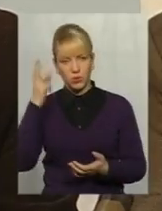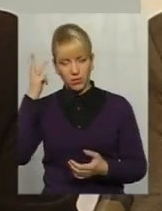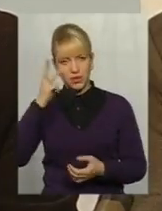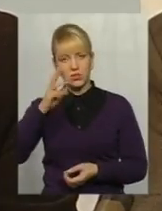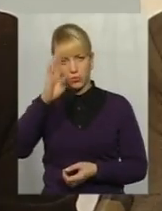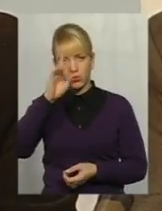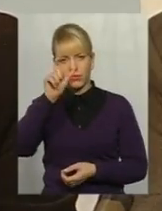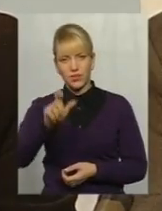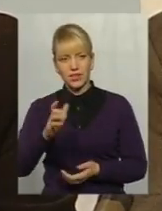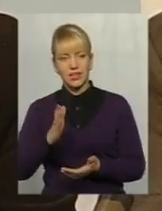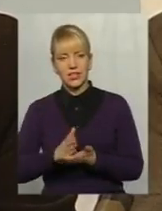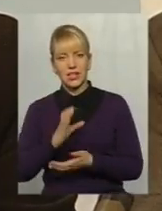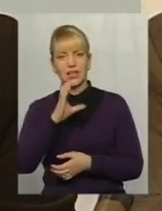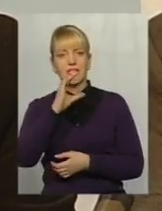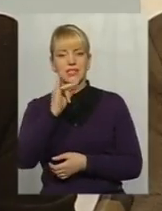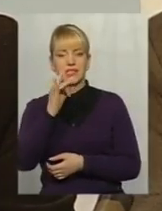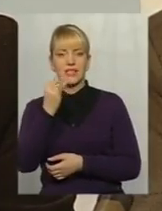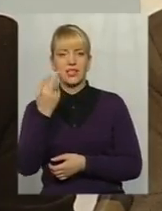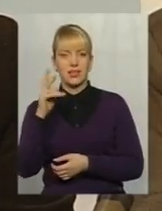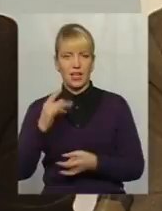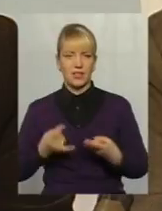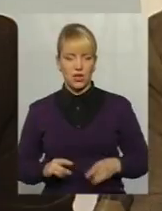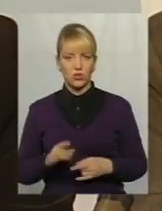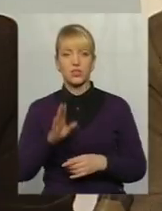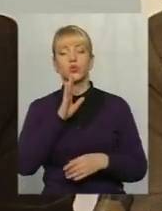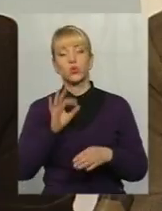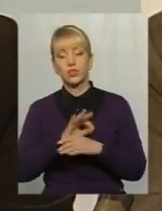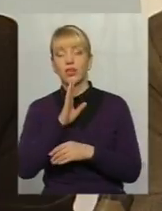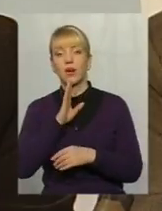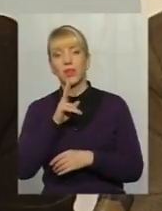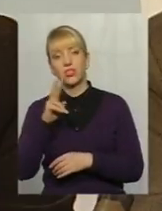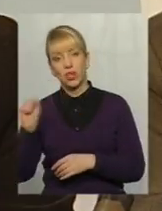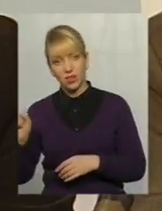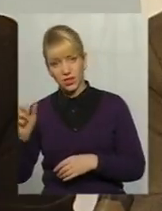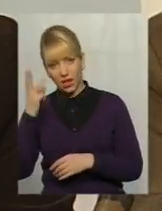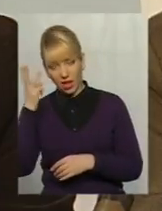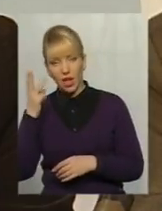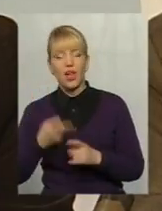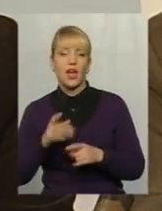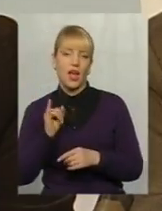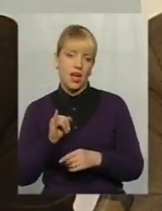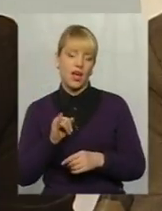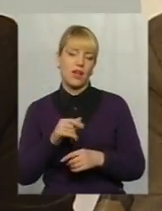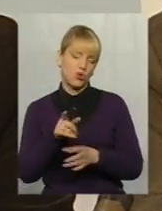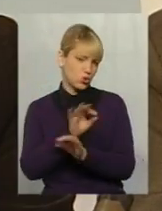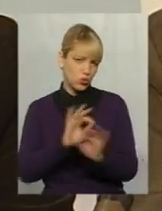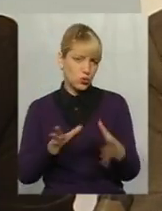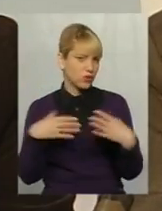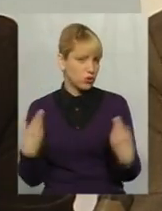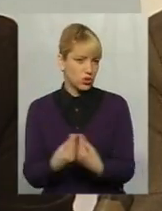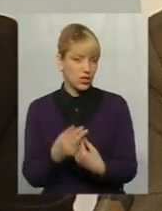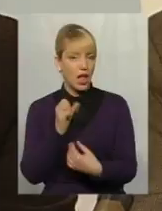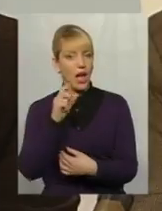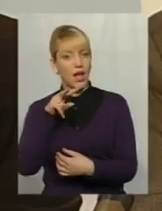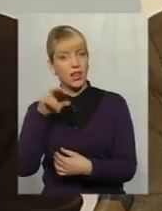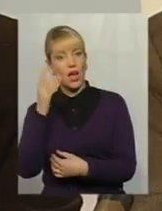є сирійцем за народженням. В нього дружина хмельничанка, дуже чудова родина, чудова сім'я. Але